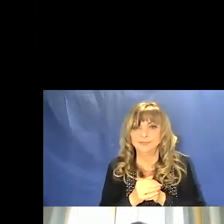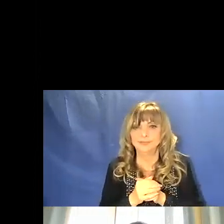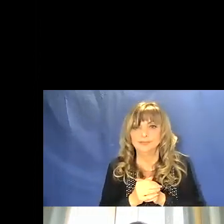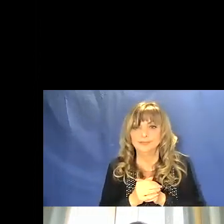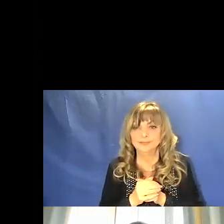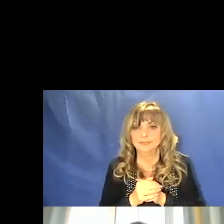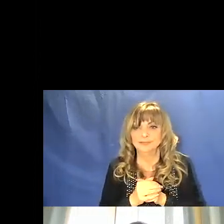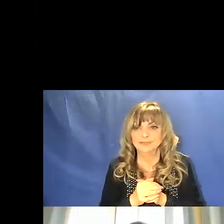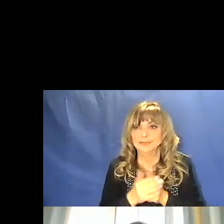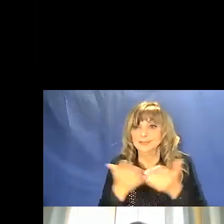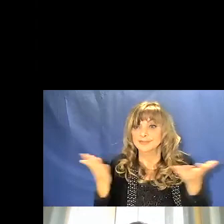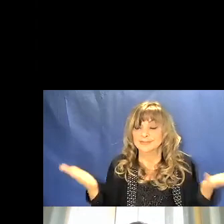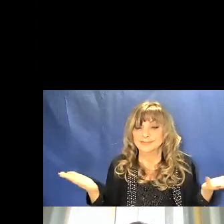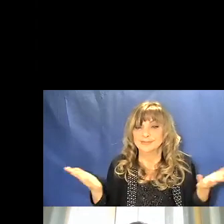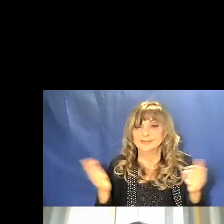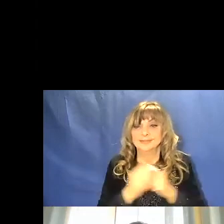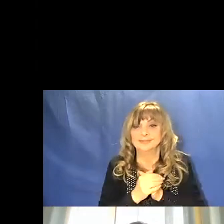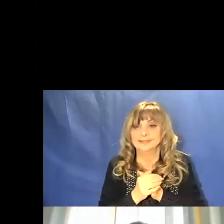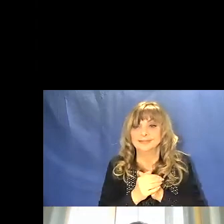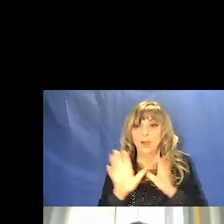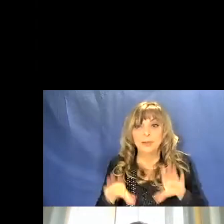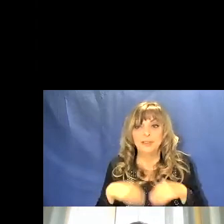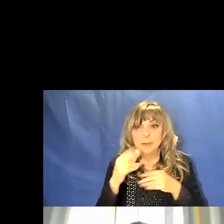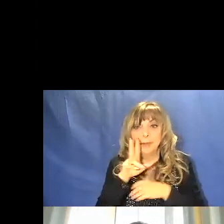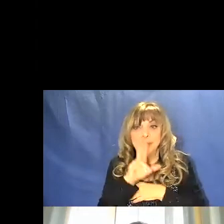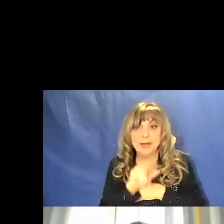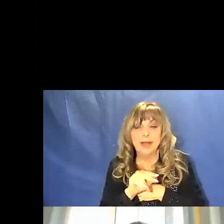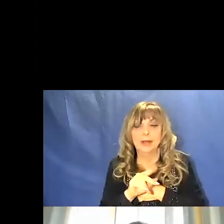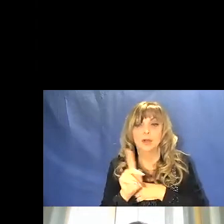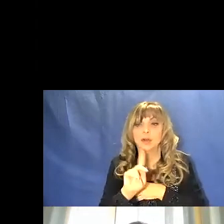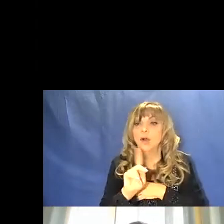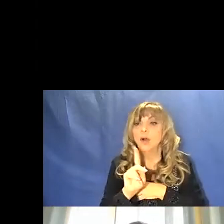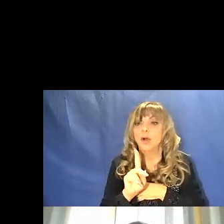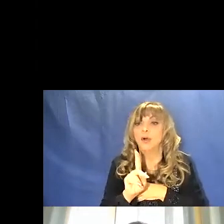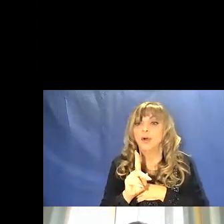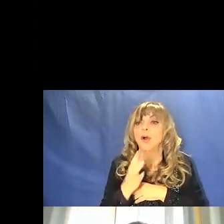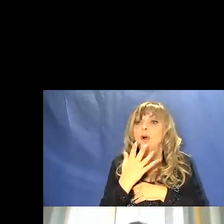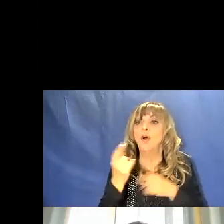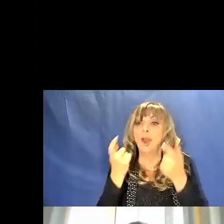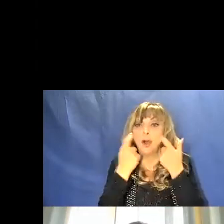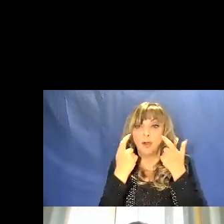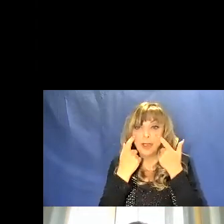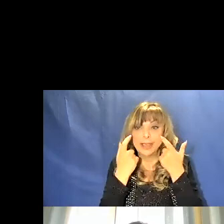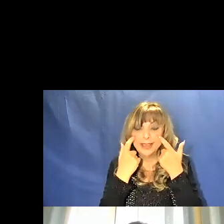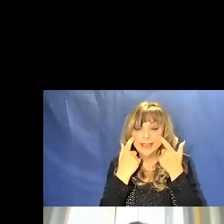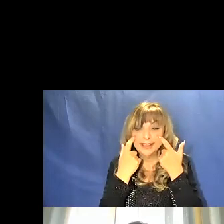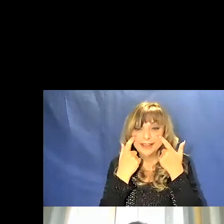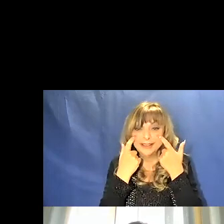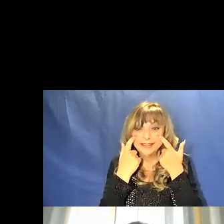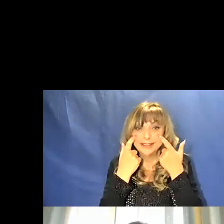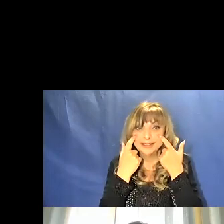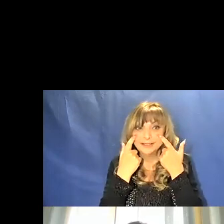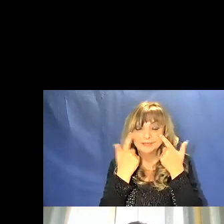ecco quindi che cominciamo a parlare non più di colori degli occhi che sono quelli che vediamo